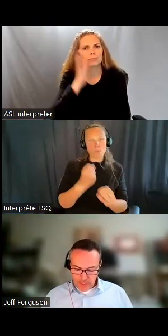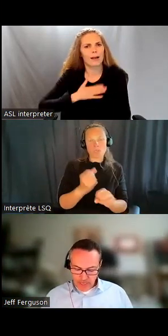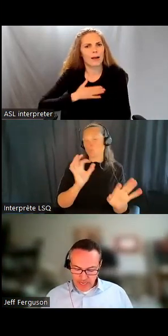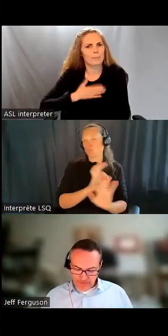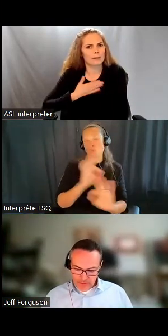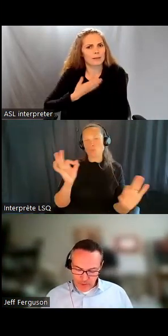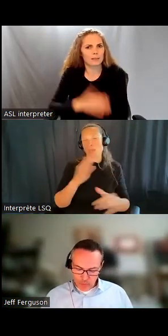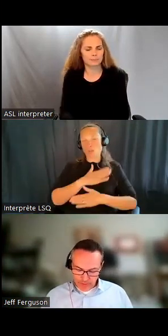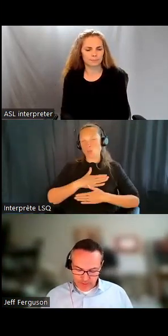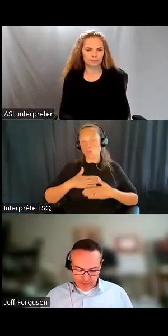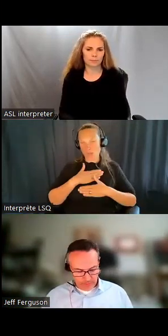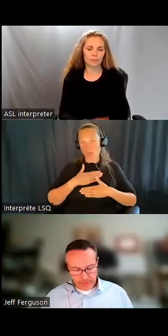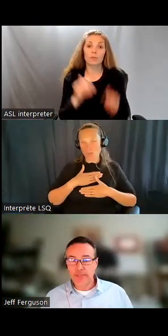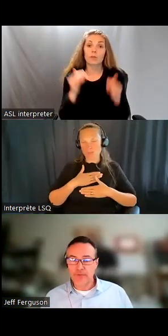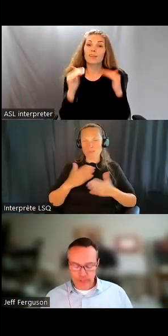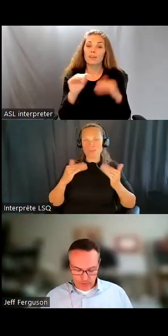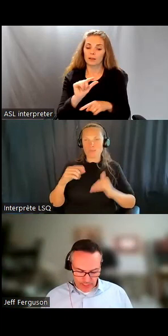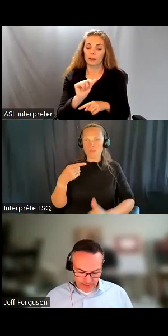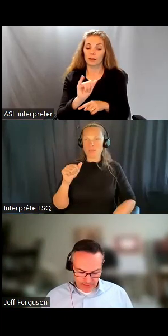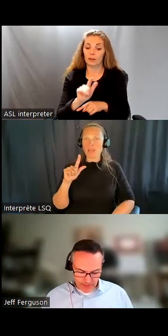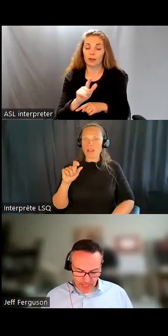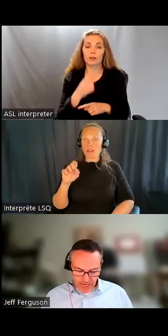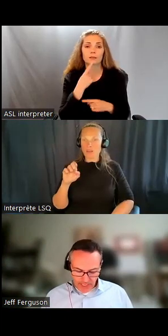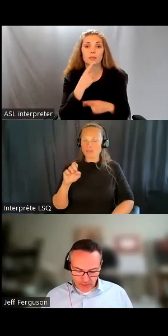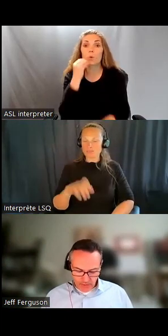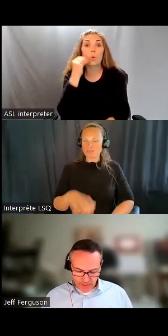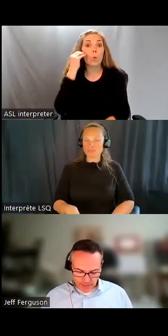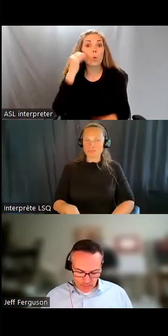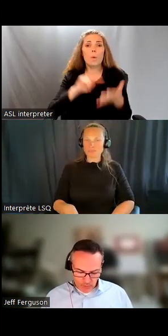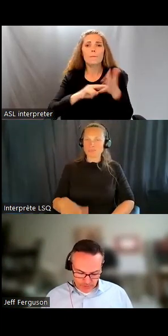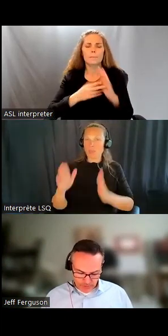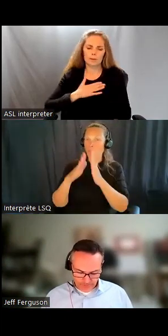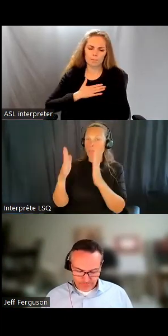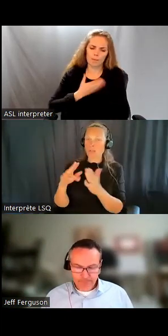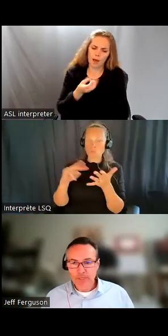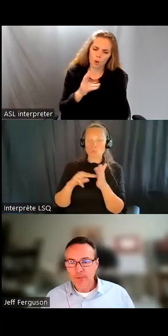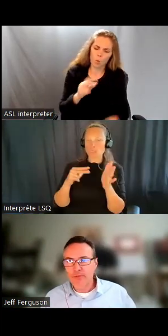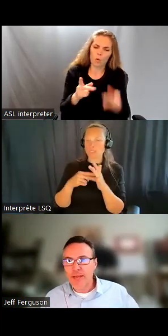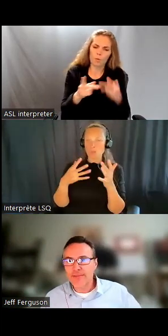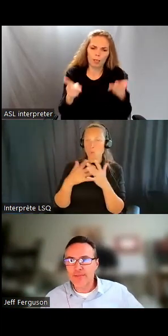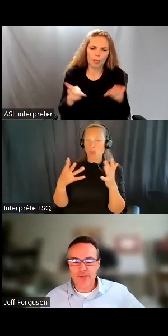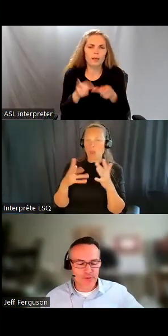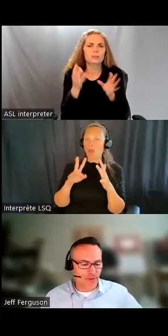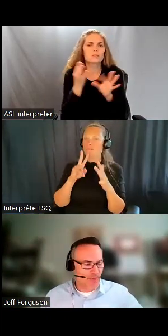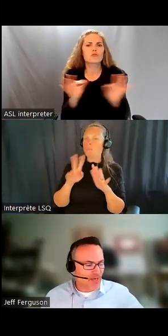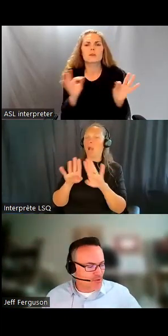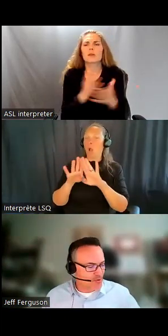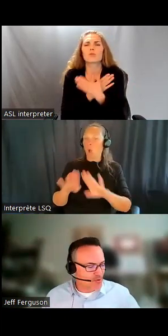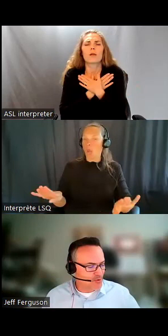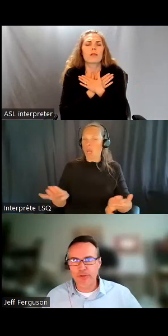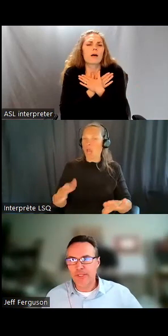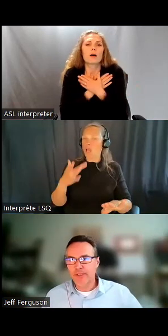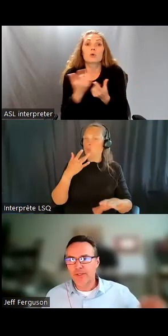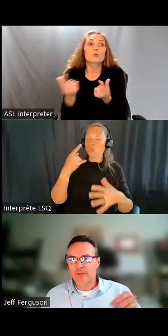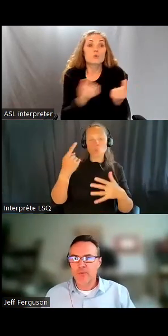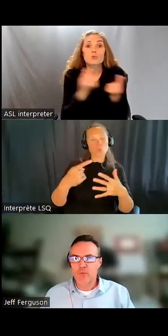joyeuses. Et Gail a dit une maison, pour moi, c'est avoir ma propre maison complètement relaxe et je fais les choses que j'ai envie de faire.